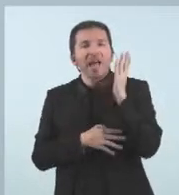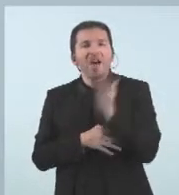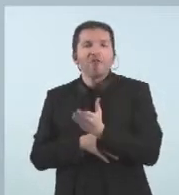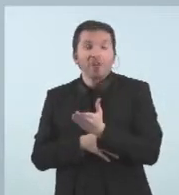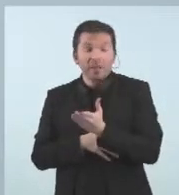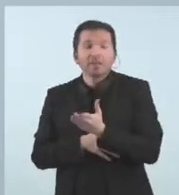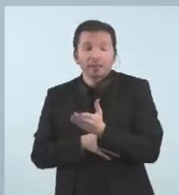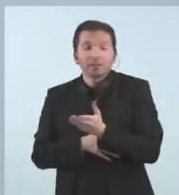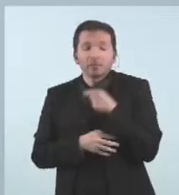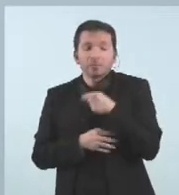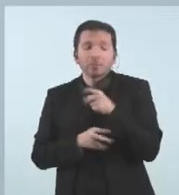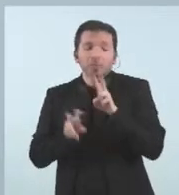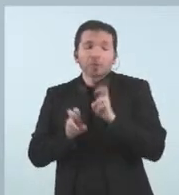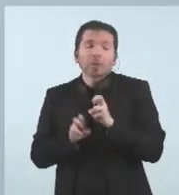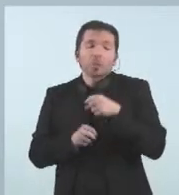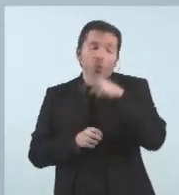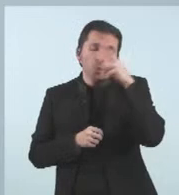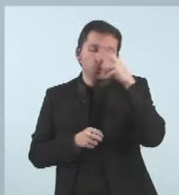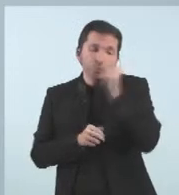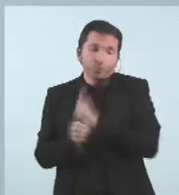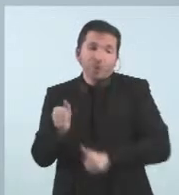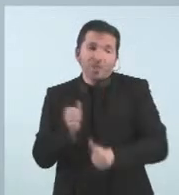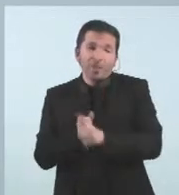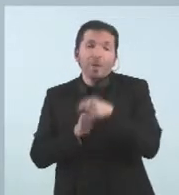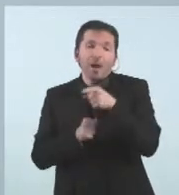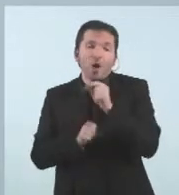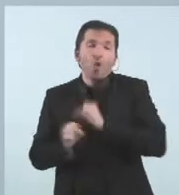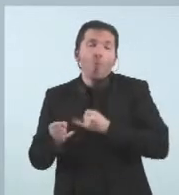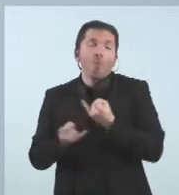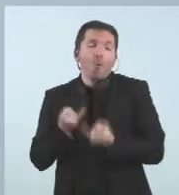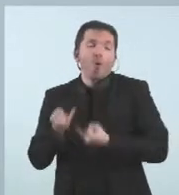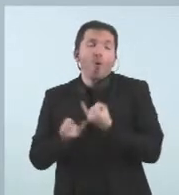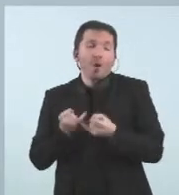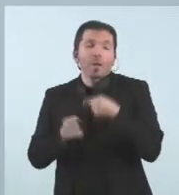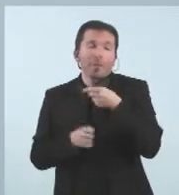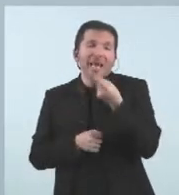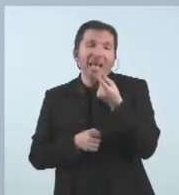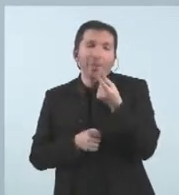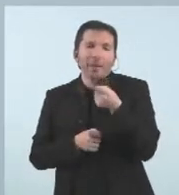dels preus de l'habitatge, que, com sabeu, ens preocupa i ens ocupa.